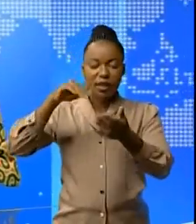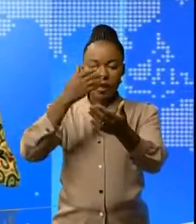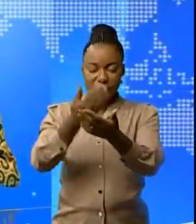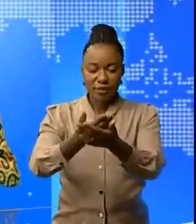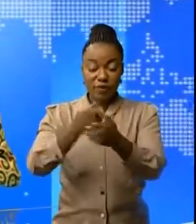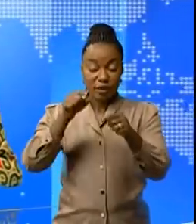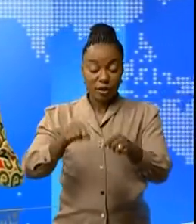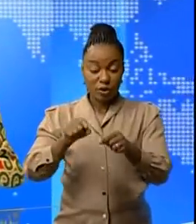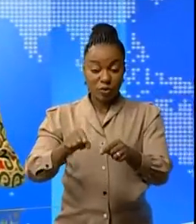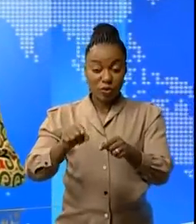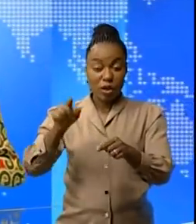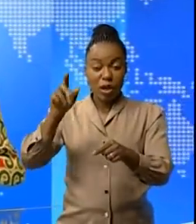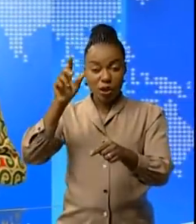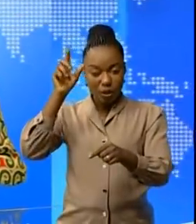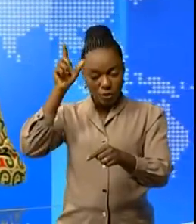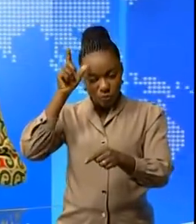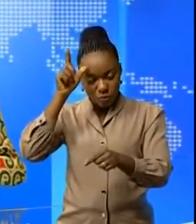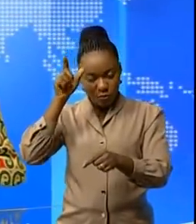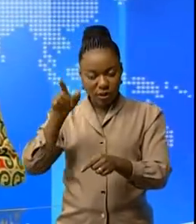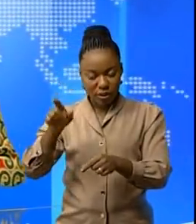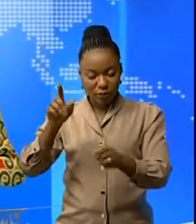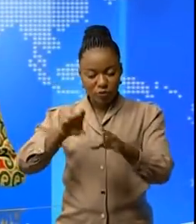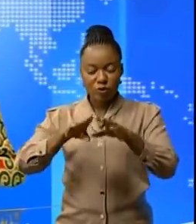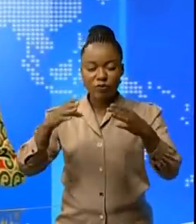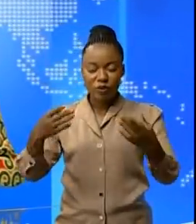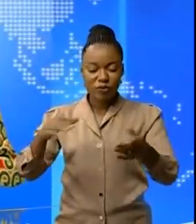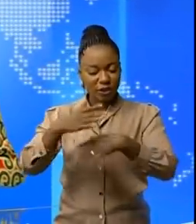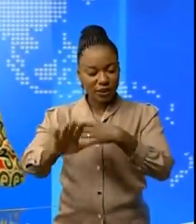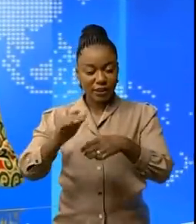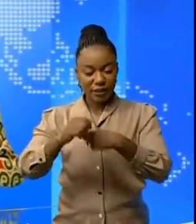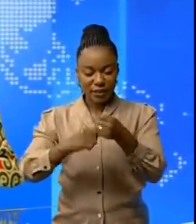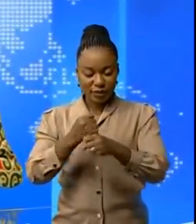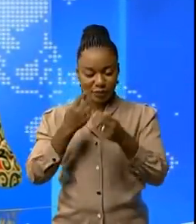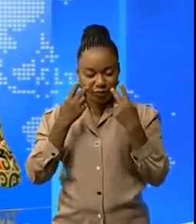Lubumbashi aujourd'hui pour le lancement des 10 travaux reportagés d'Itsala